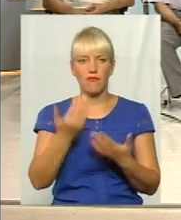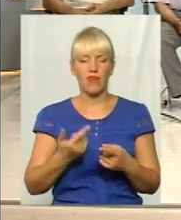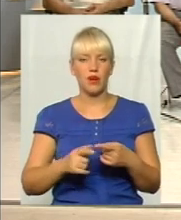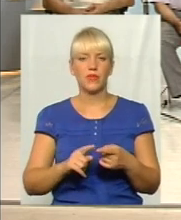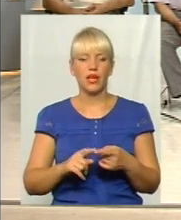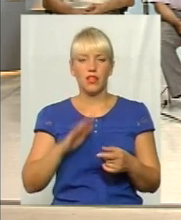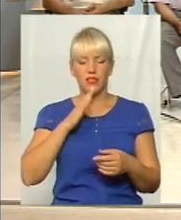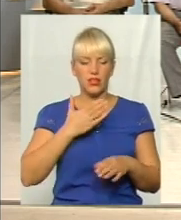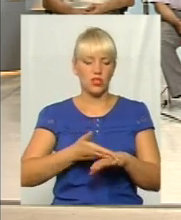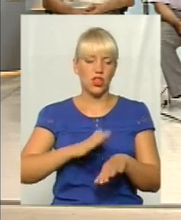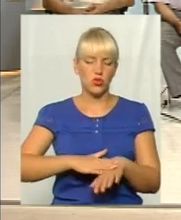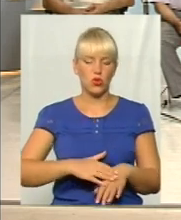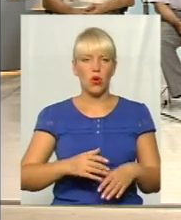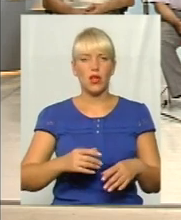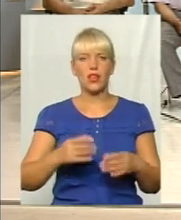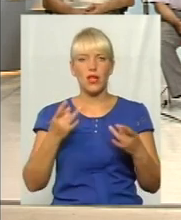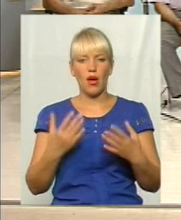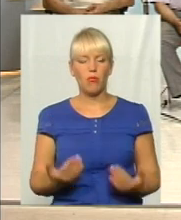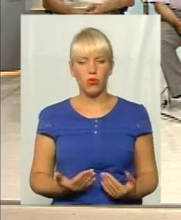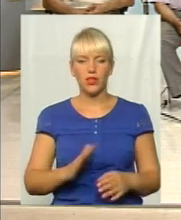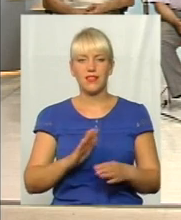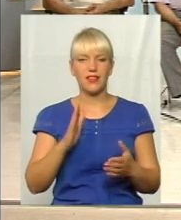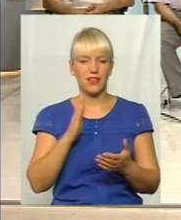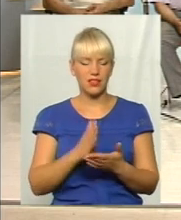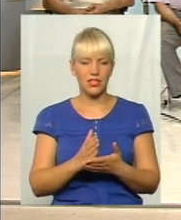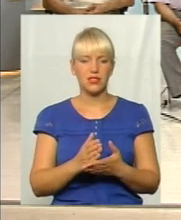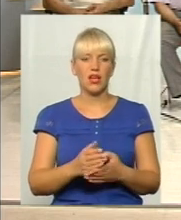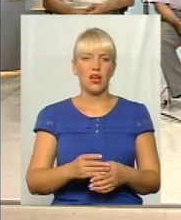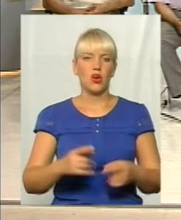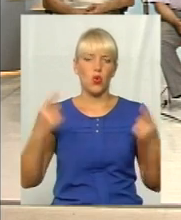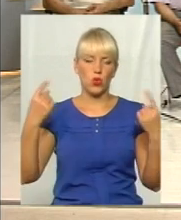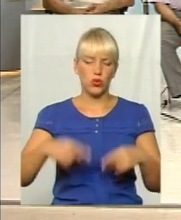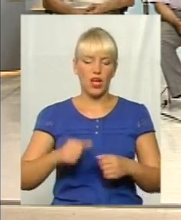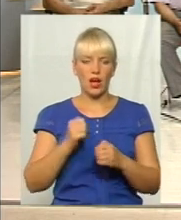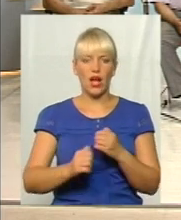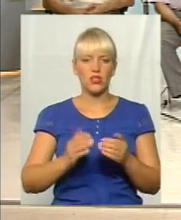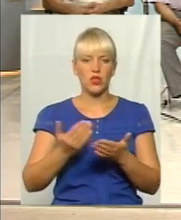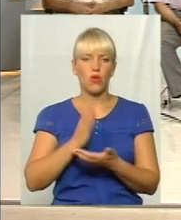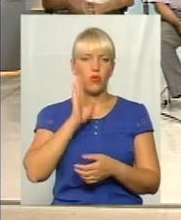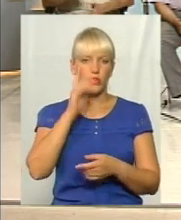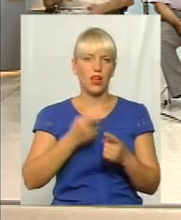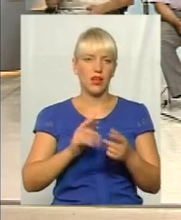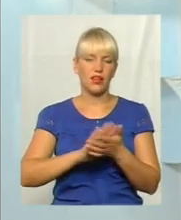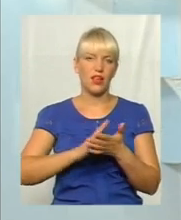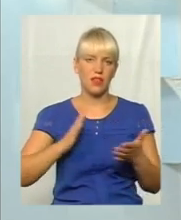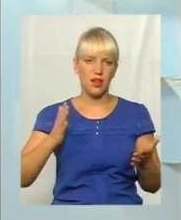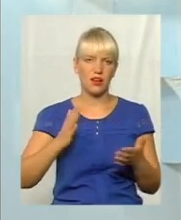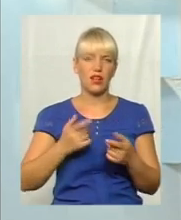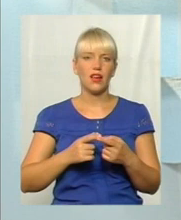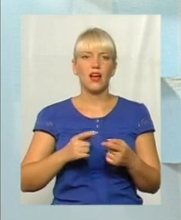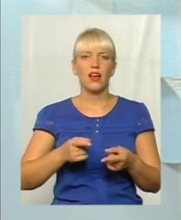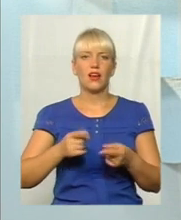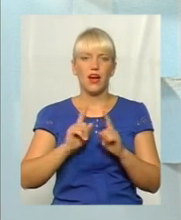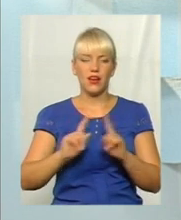будь-яку не є старухіним і обіженністю, а кожне нове утро – це ярке, оригінальне працювання.